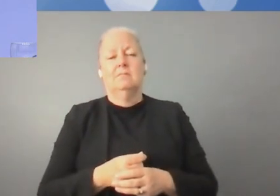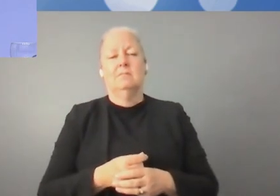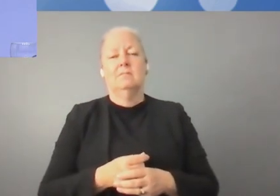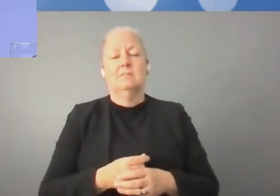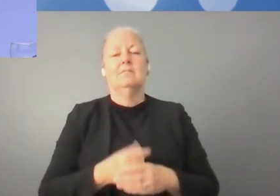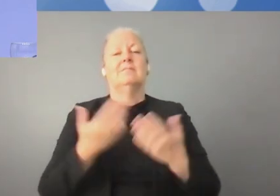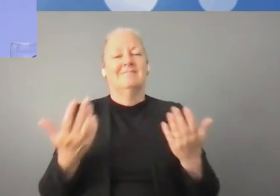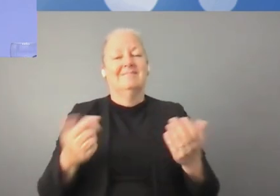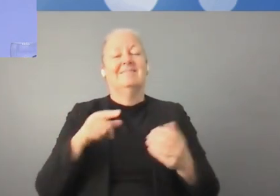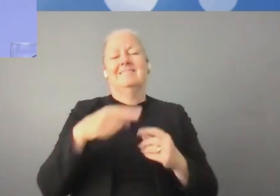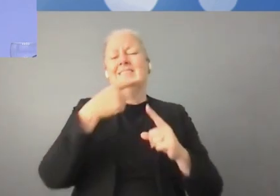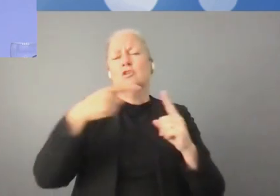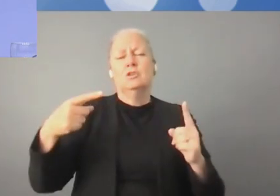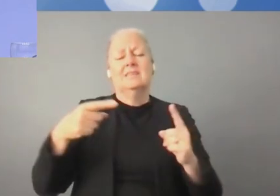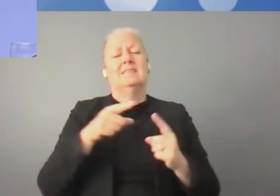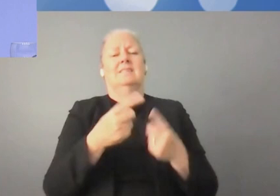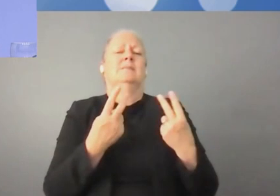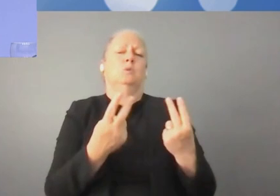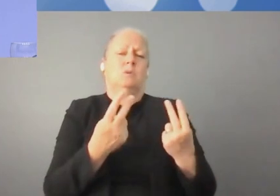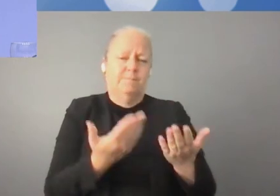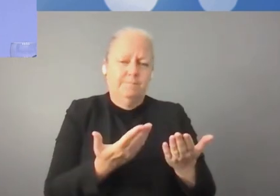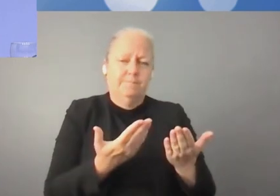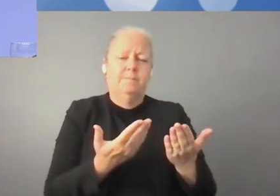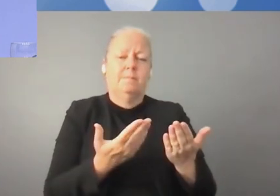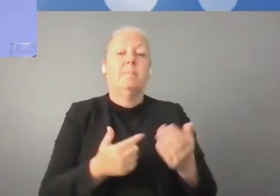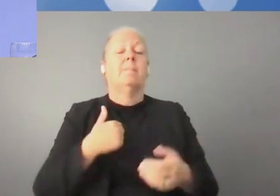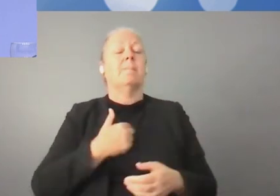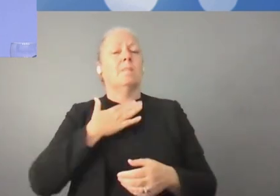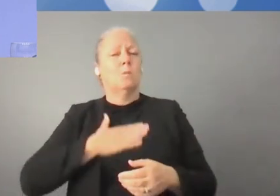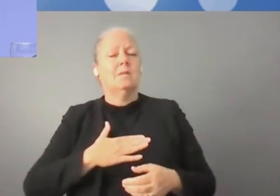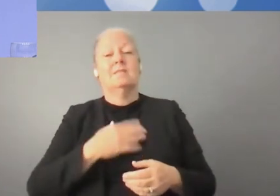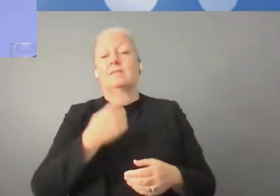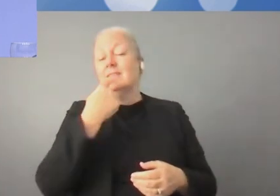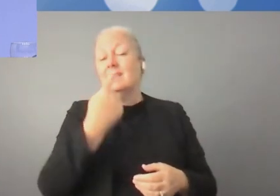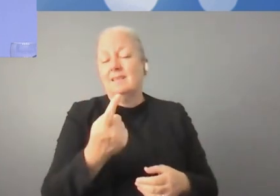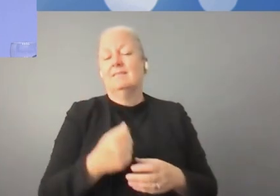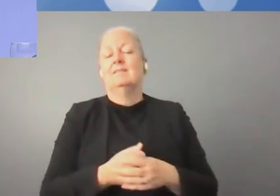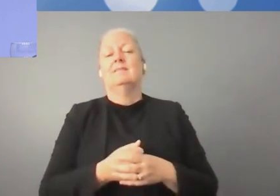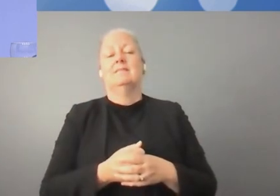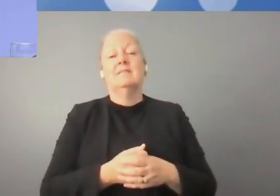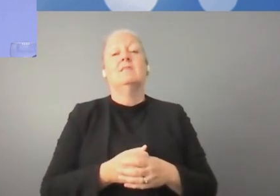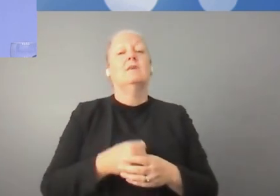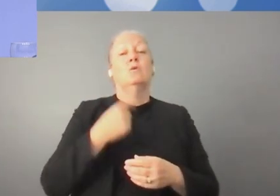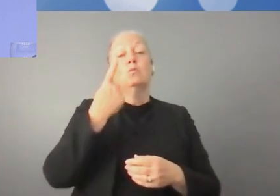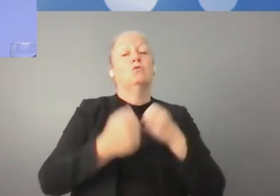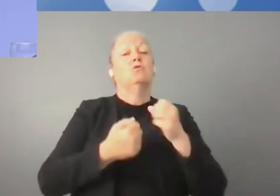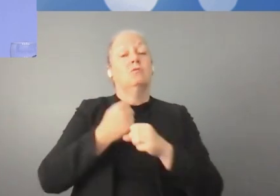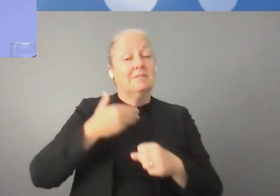un développement durable dans les décennies à venir. Sans transformation numérique,